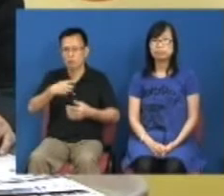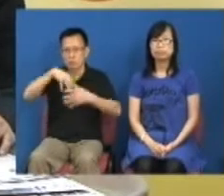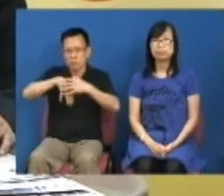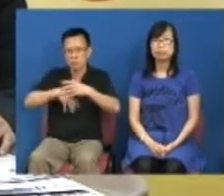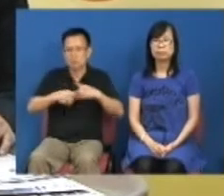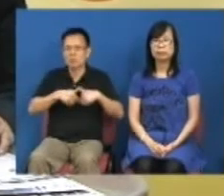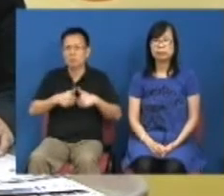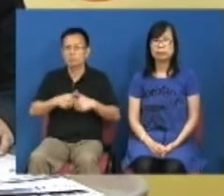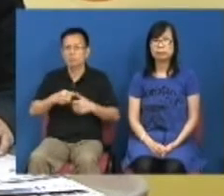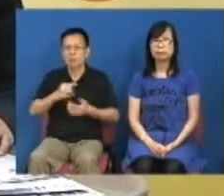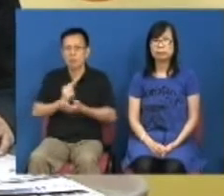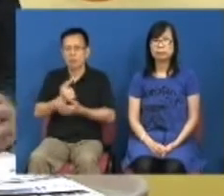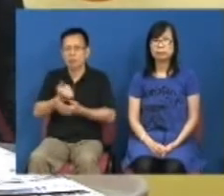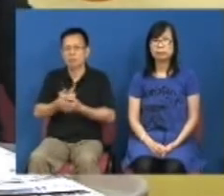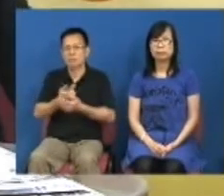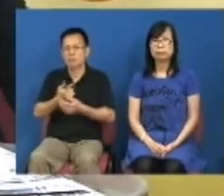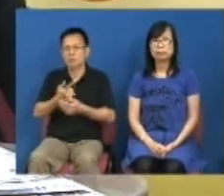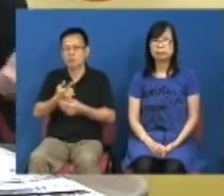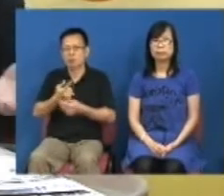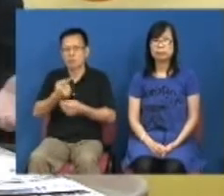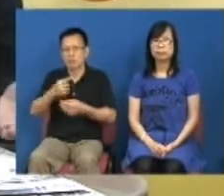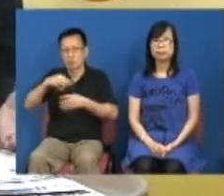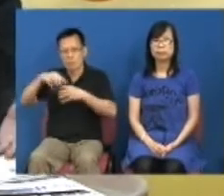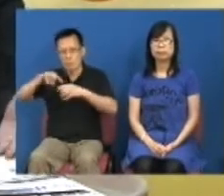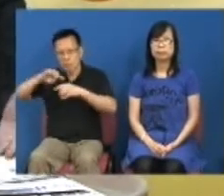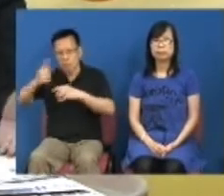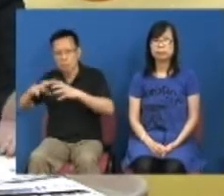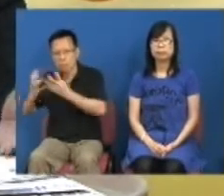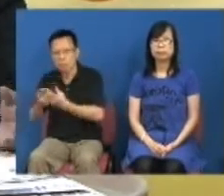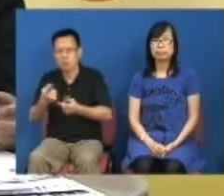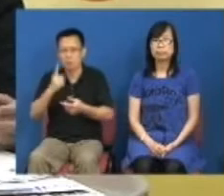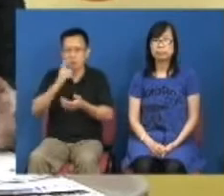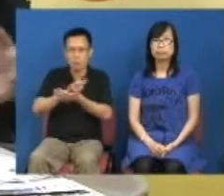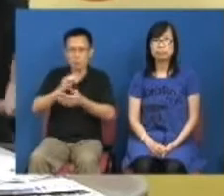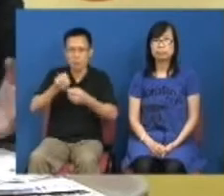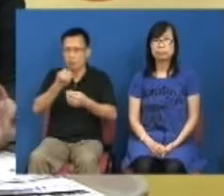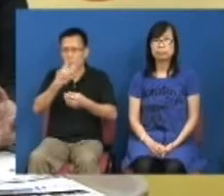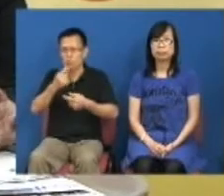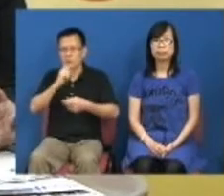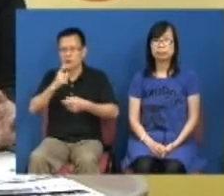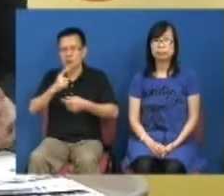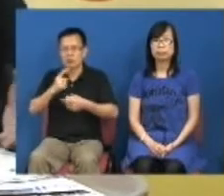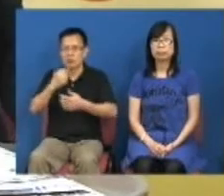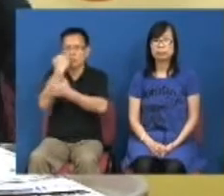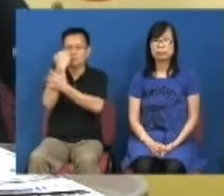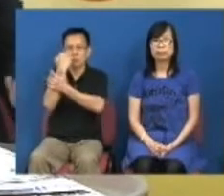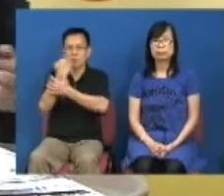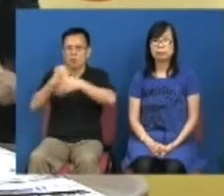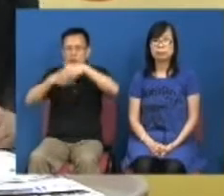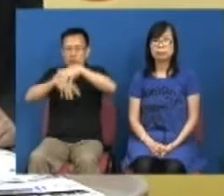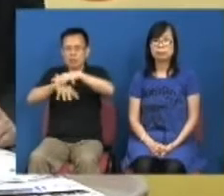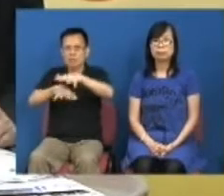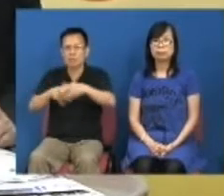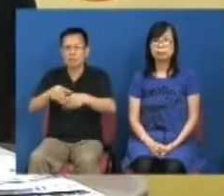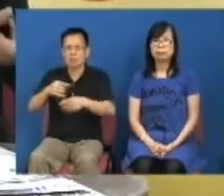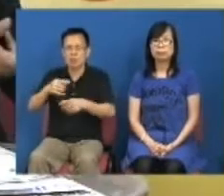持但是别人说你们搞什么一年香港真的要有一个示威之刀走走你几千次